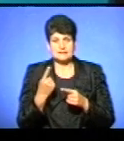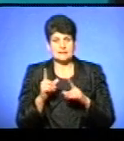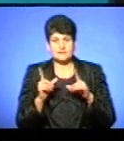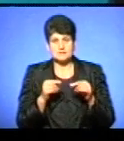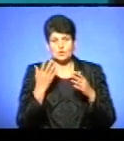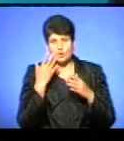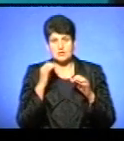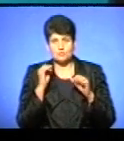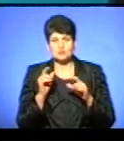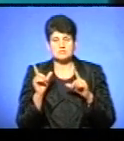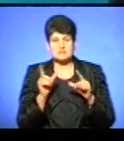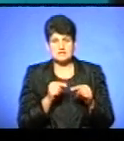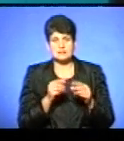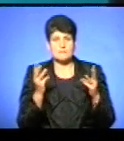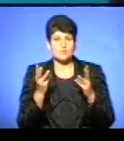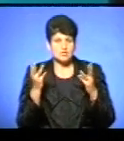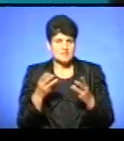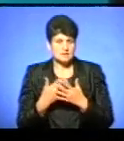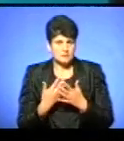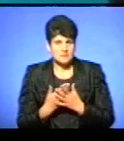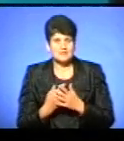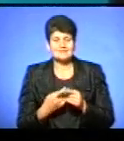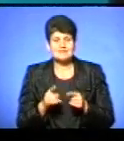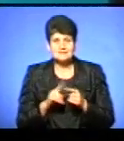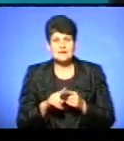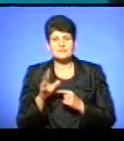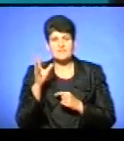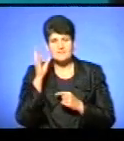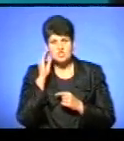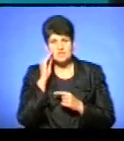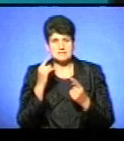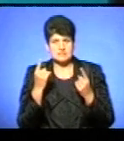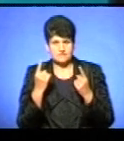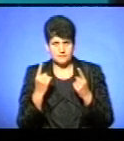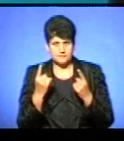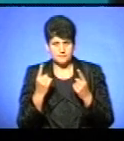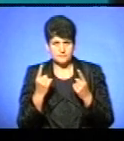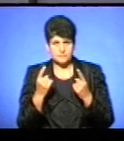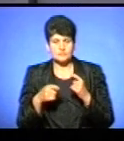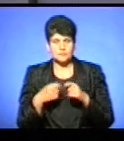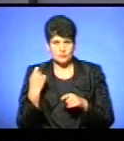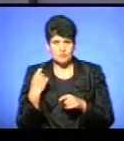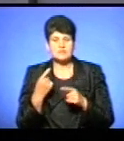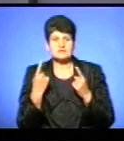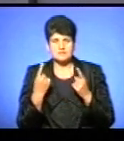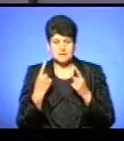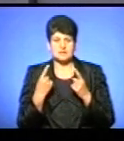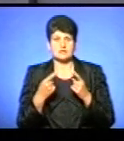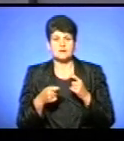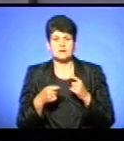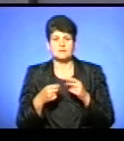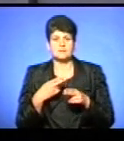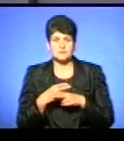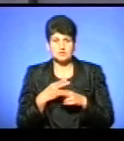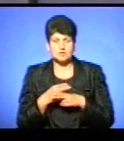пожежна машина чи таке інше. Тобто це вважається суттєвим правопорушенням? Так, це вважається суттєве перешкоджання дорожньому